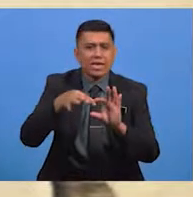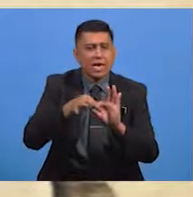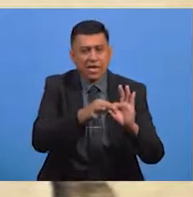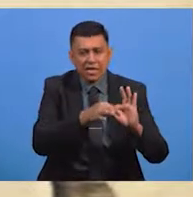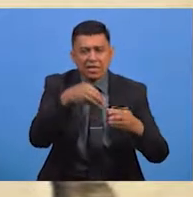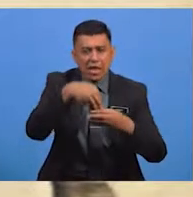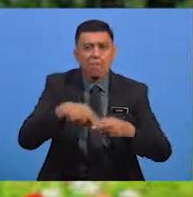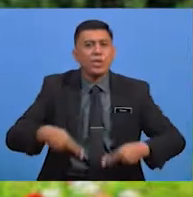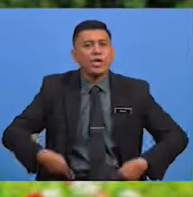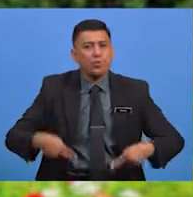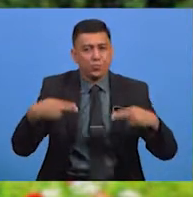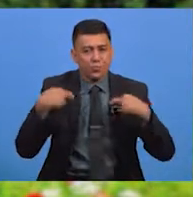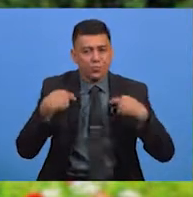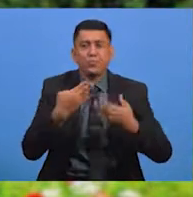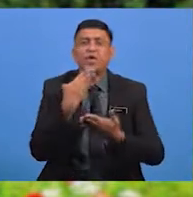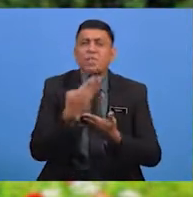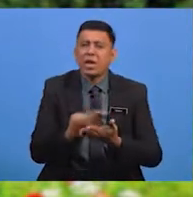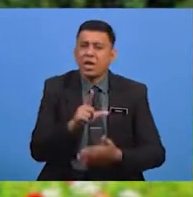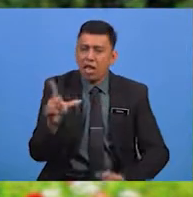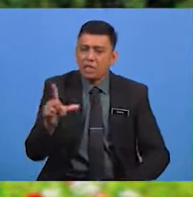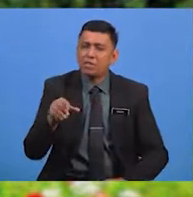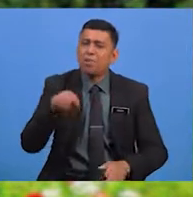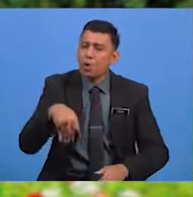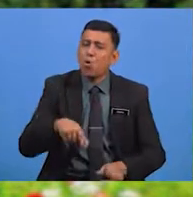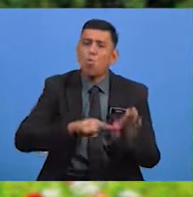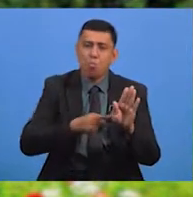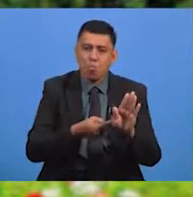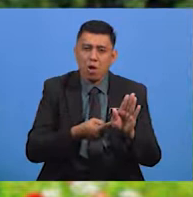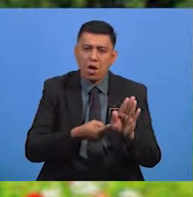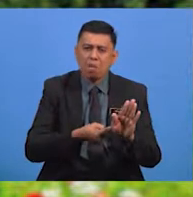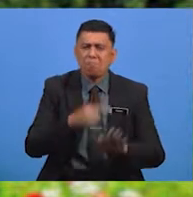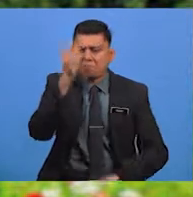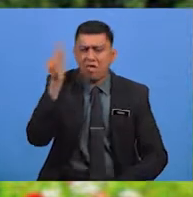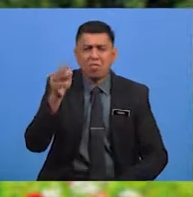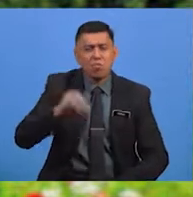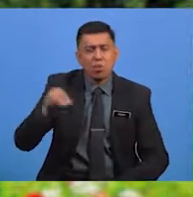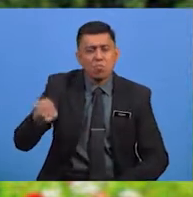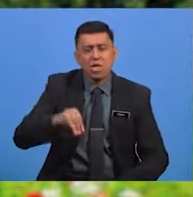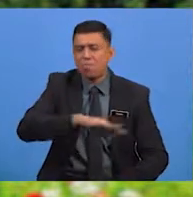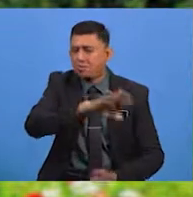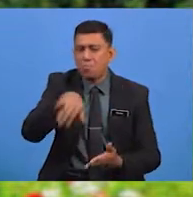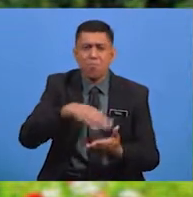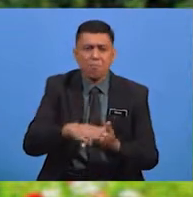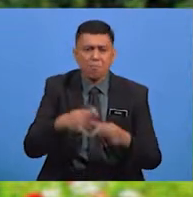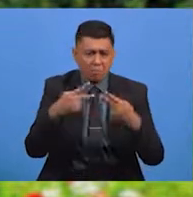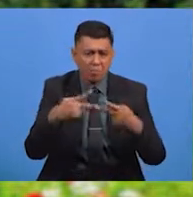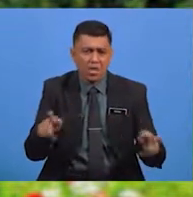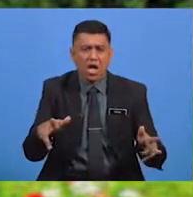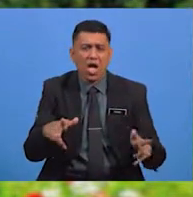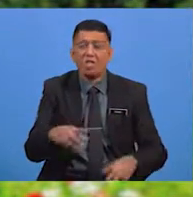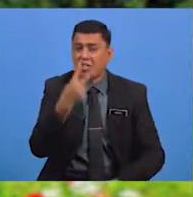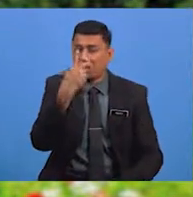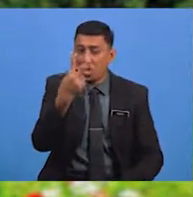kehidupan. Baiklah, sebelum Cikgu mulakan, Cikgu ingin bertanya kepada murid semua Pernahkah kalian